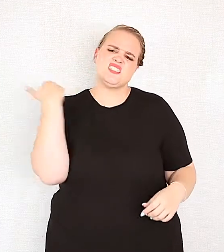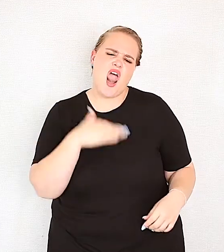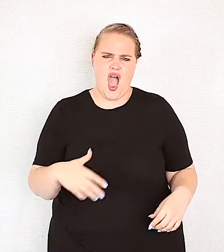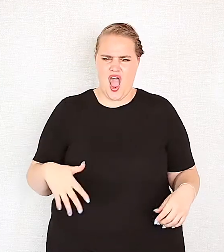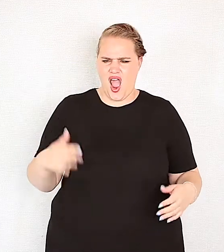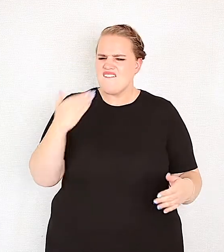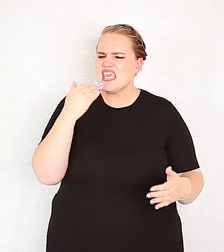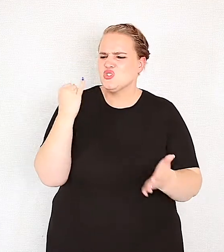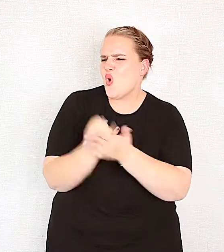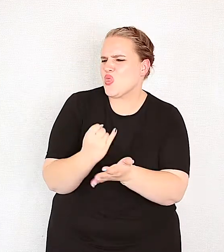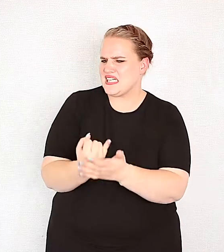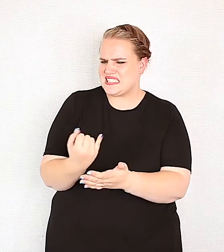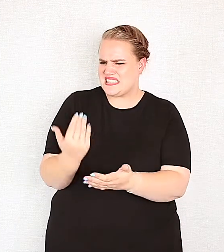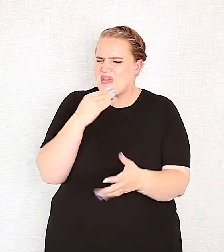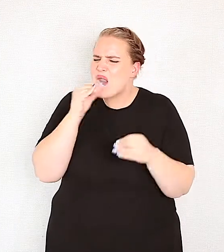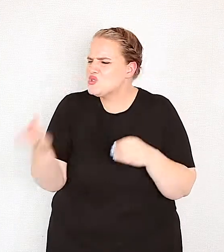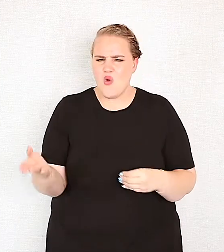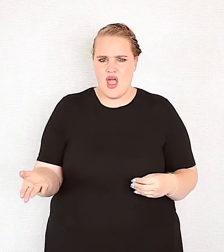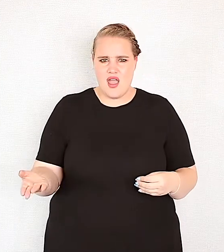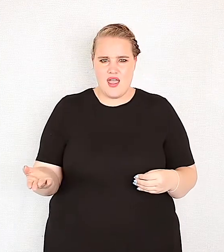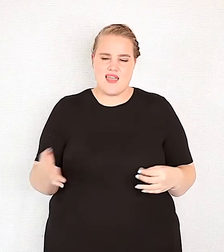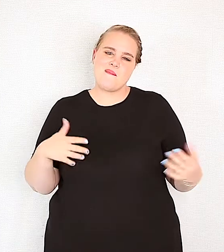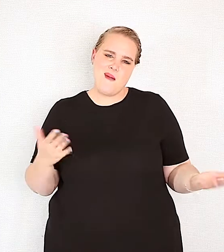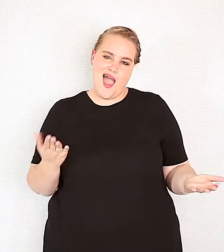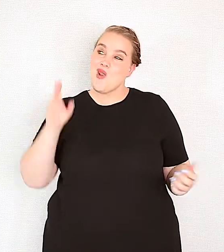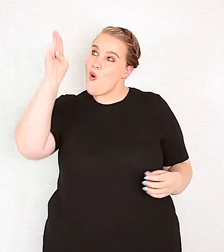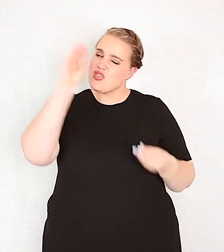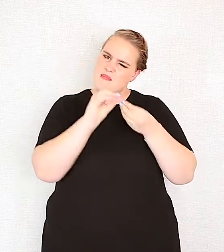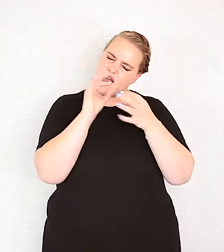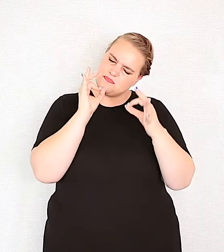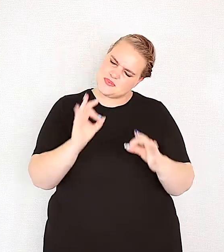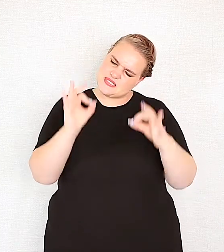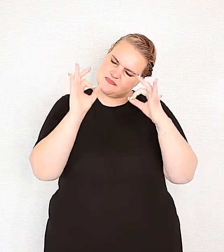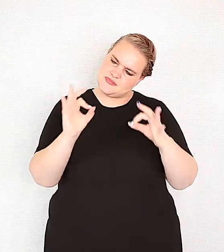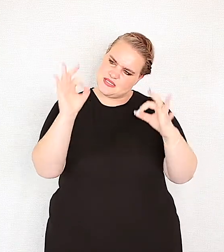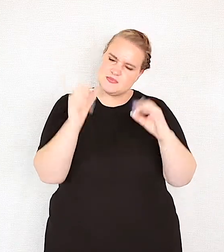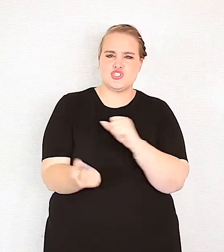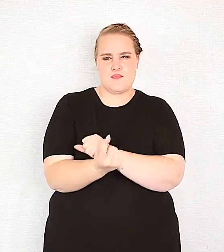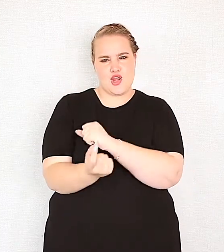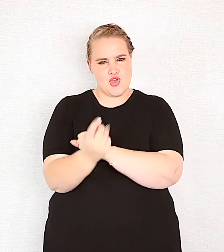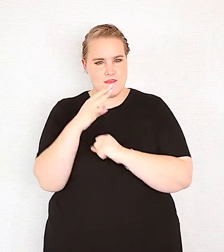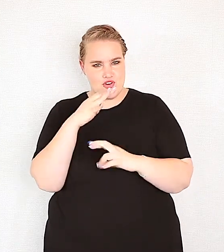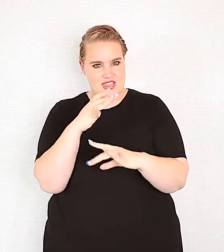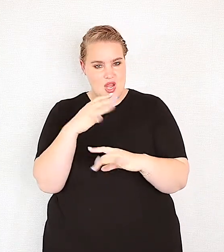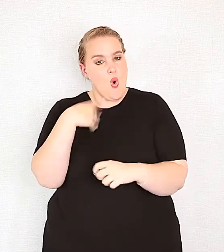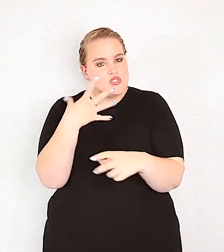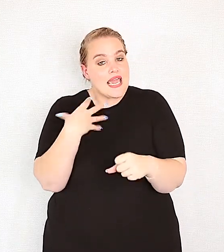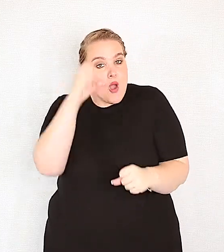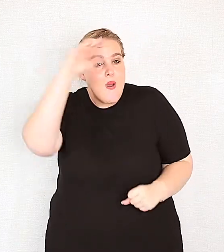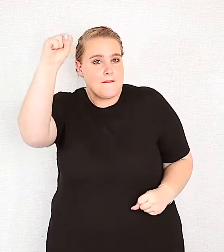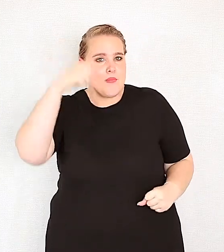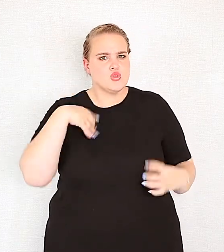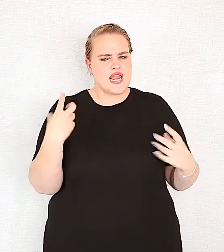is die een wat vir ons zonde is, hoe kom sal iemand dit doen, hier hoe hier dit waar gemaakt het, elke keer, en ek en jy hoop hulle kry hoopte uit, kry